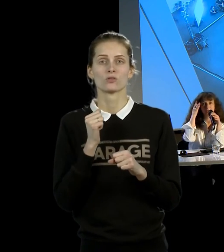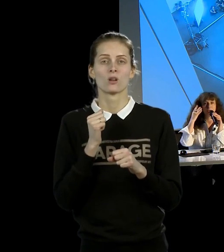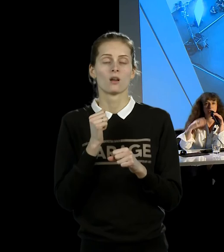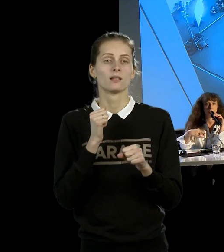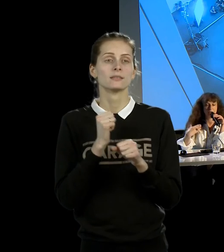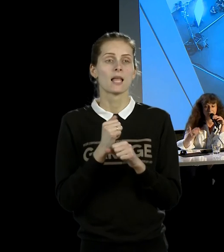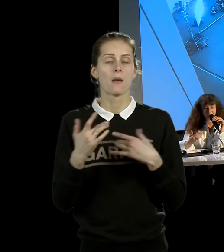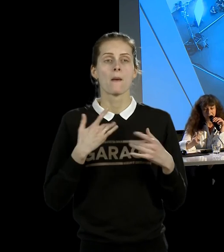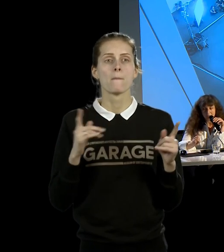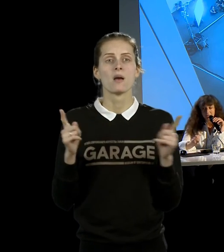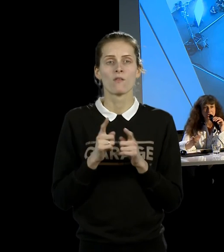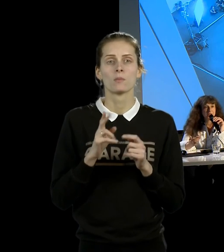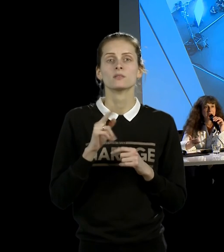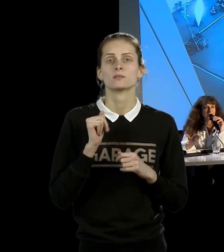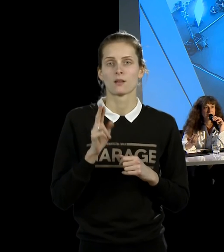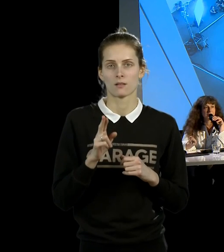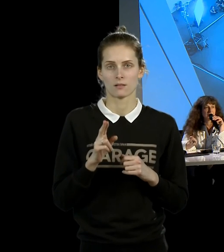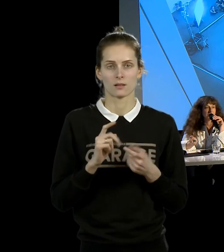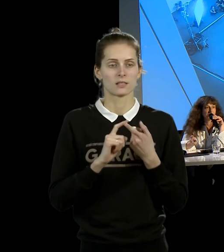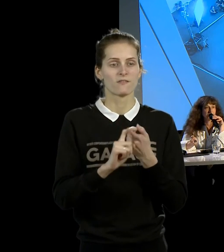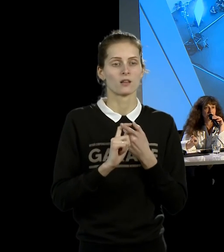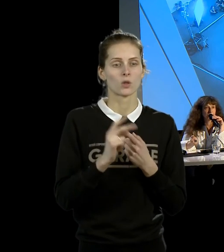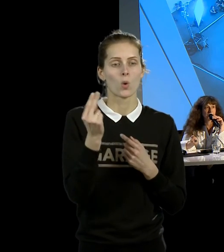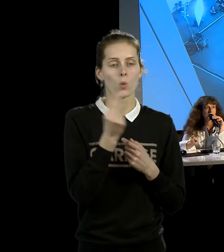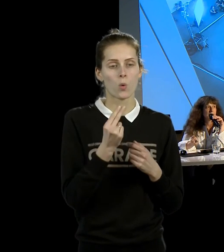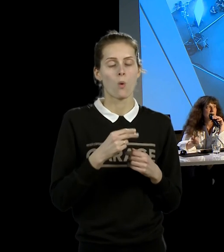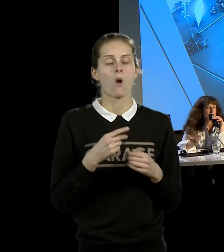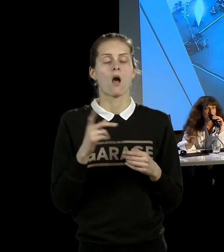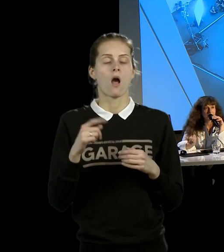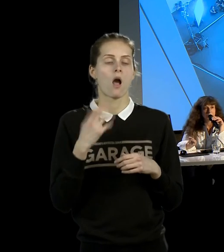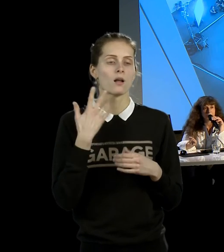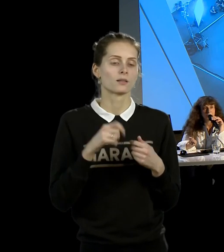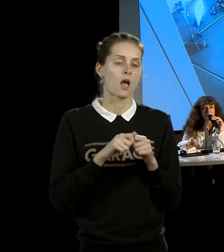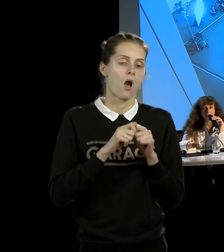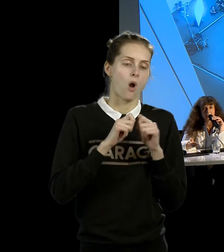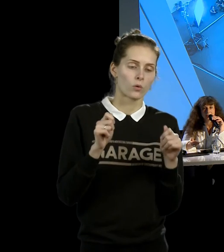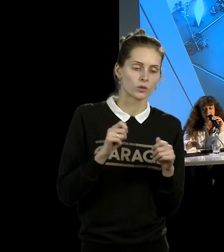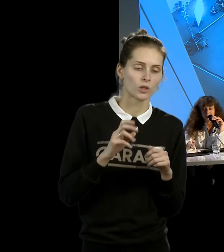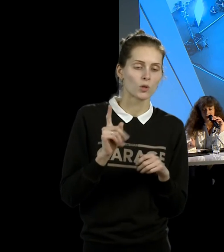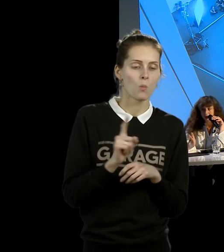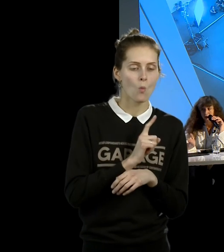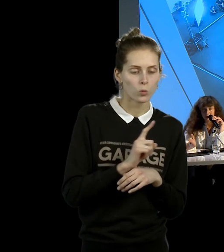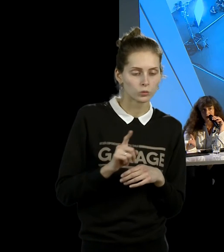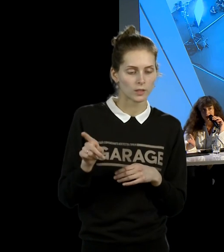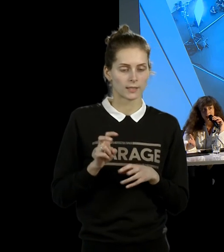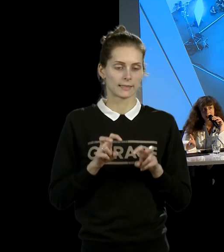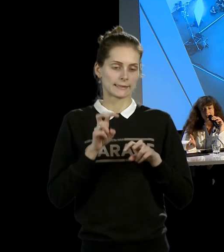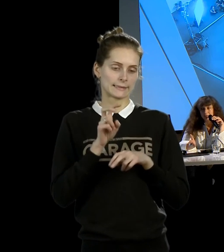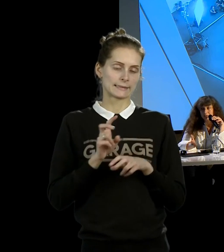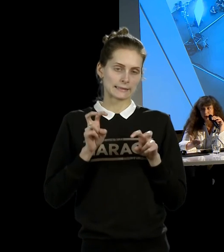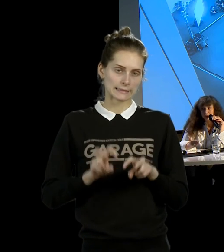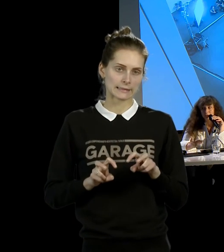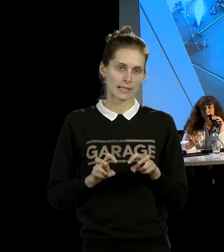заключался в том, что она каждый день закрытия, это закрытие музея, в часы работы музея сидела в атриуме.